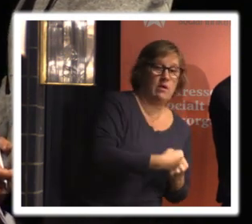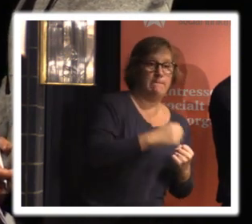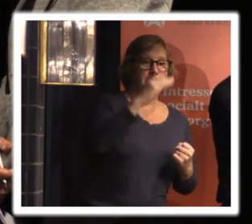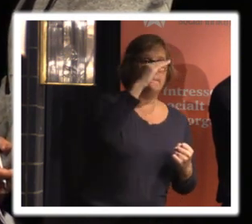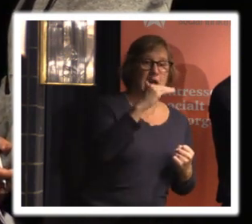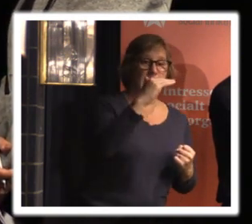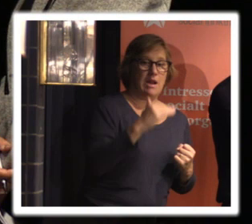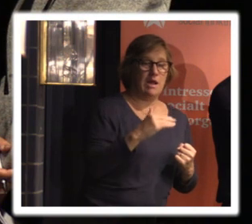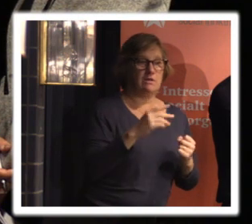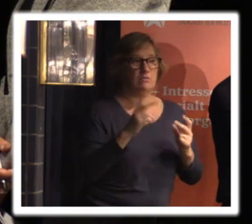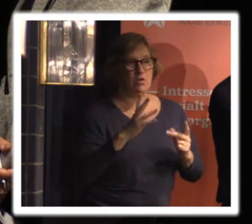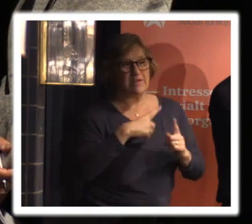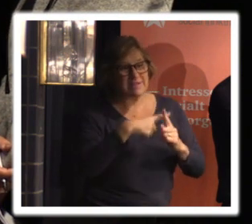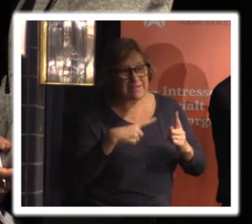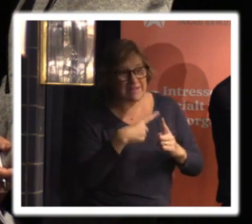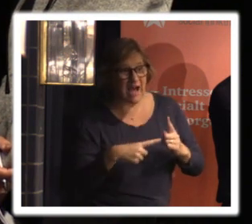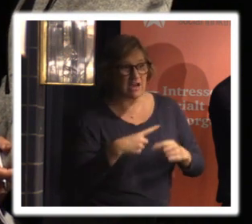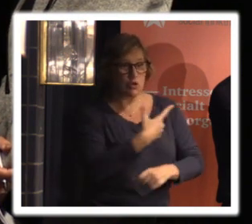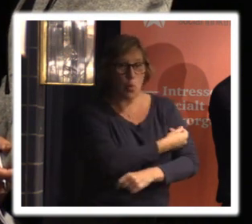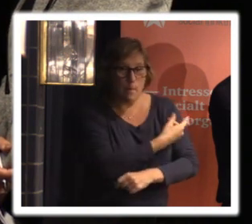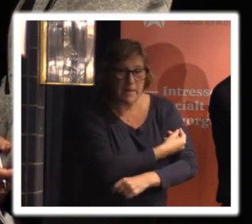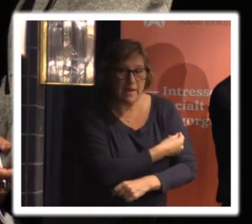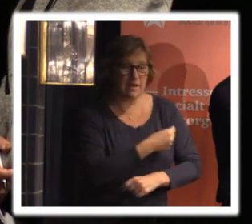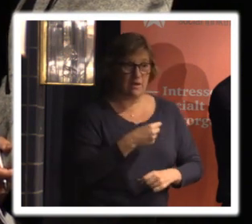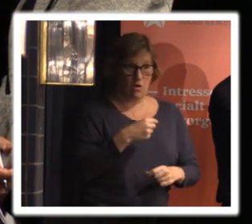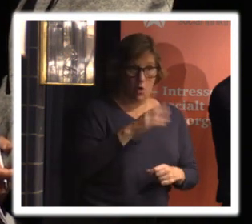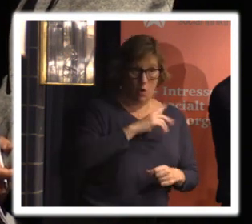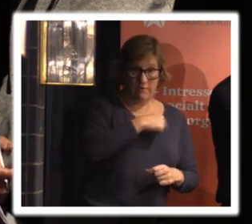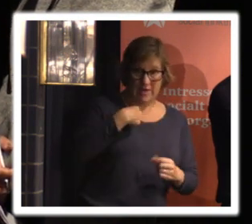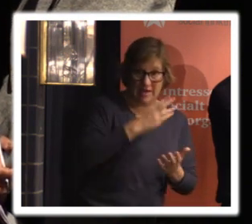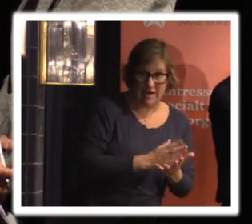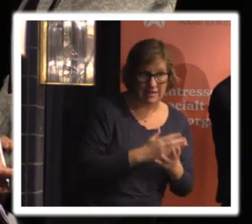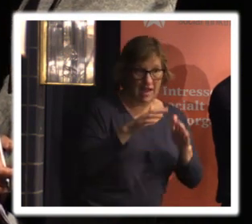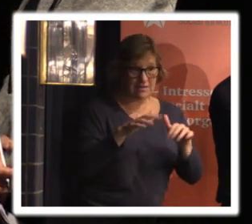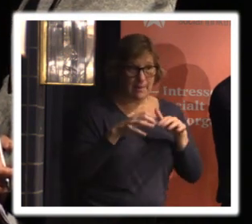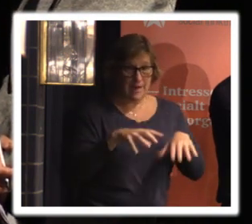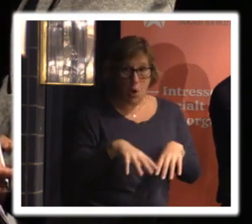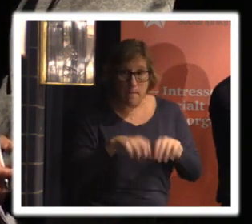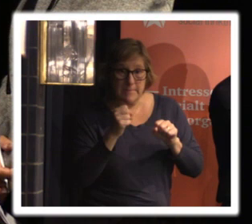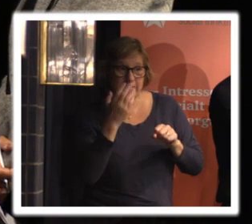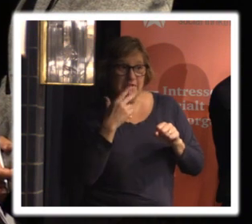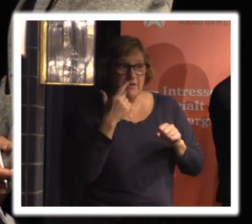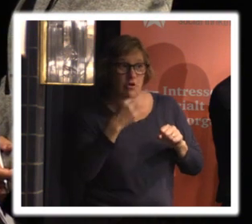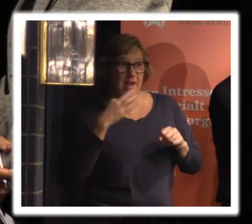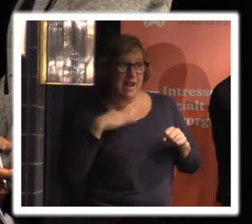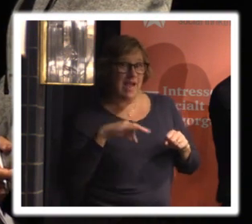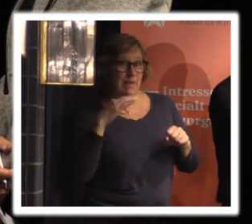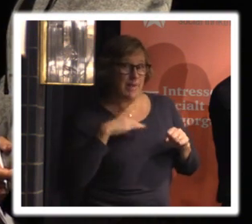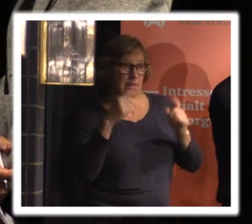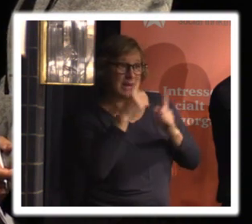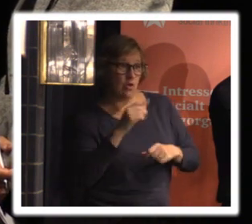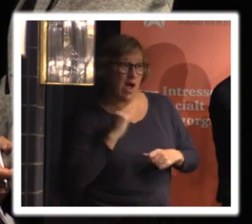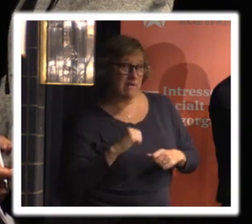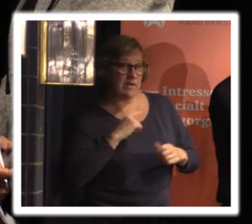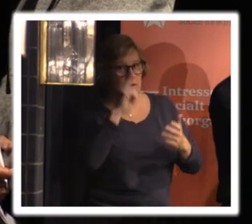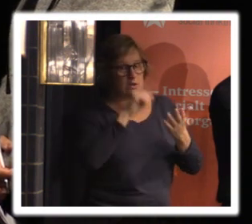dopingfrågor och sånt där har vi rätt att samla uppgifter om vad personer använder för läkemedel för att de ska få dispens det är